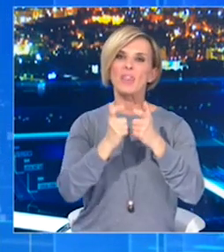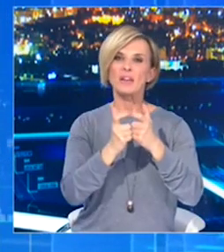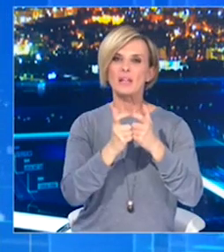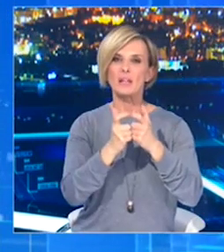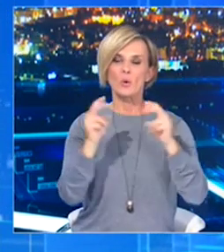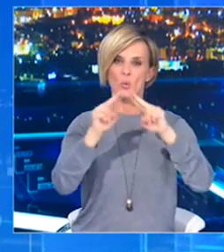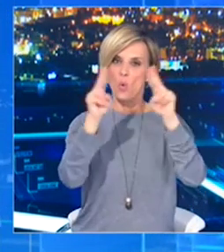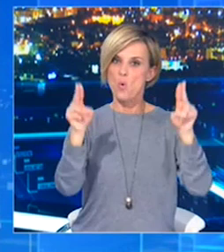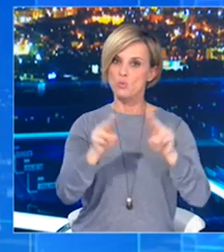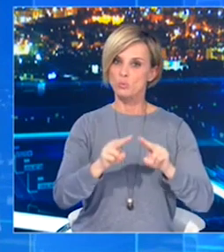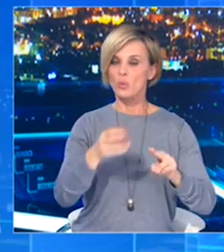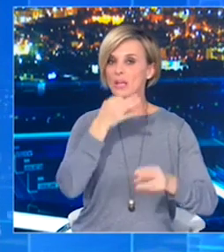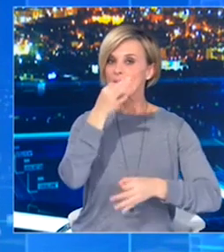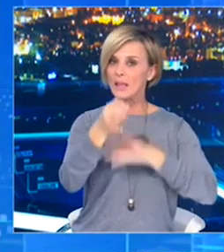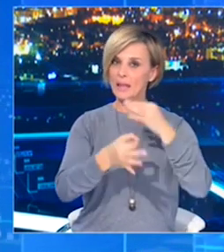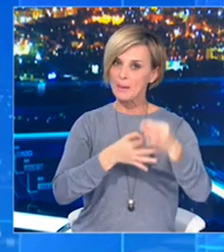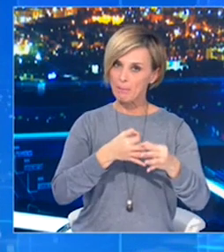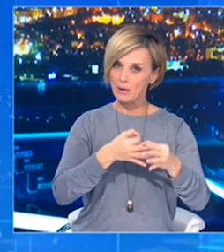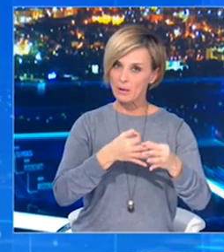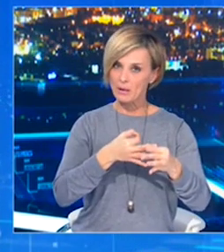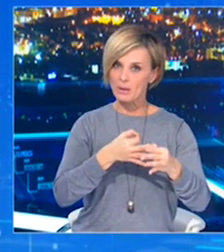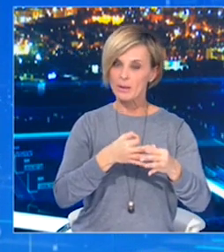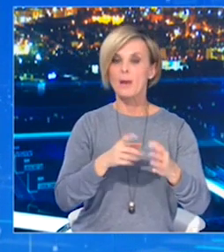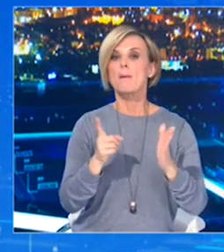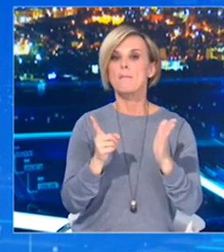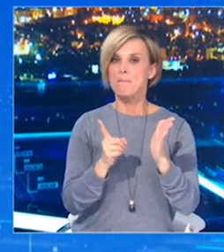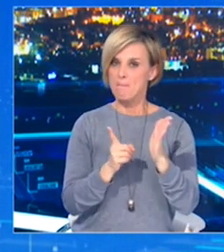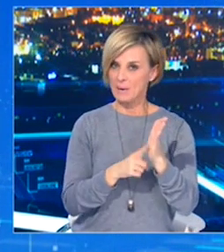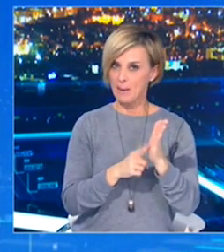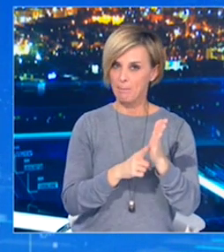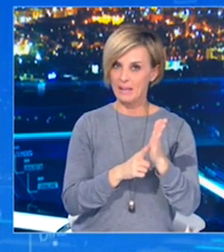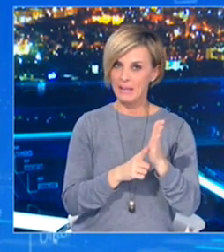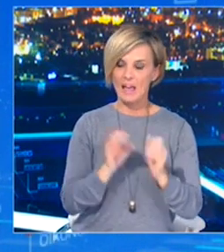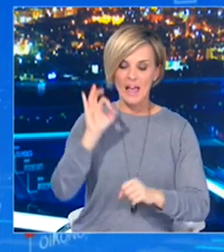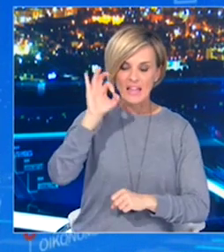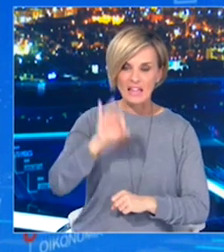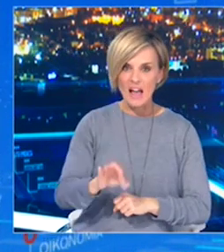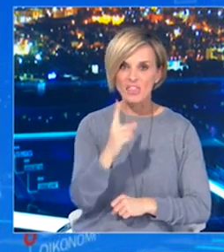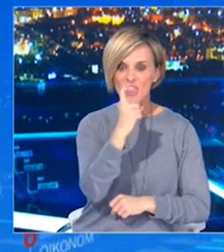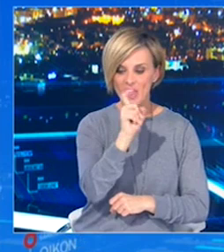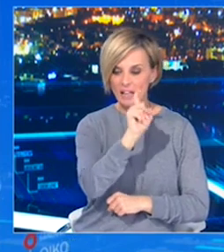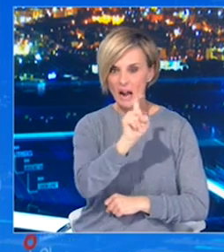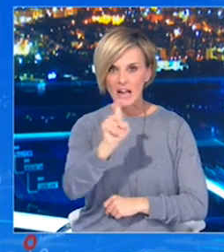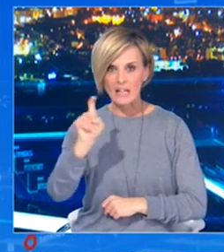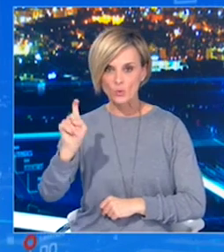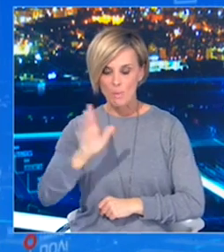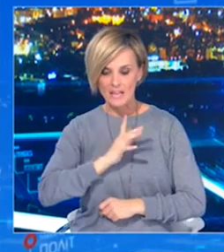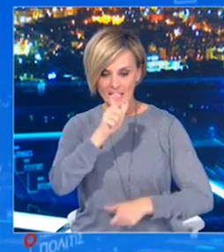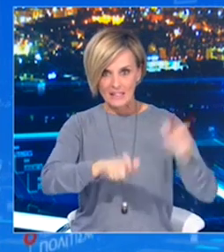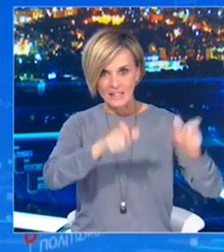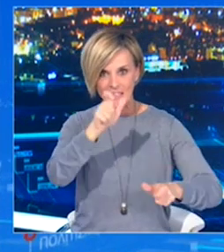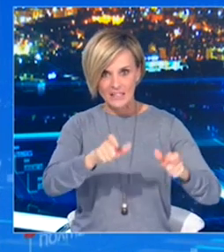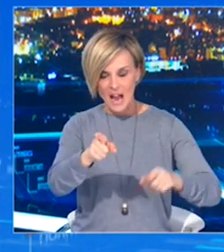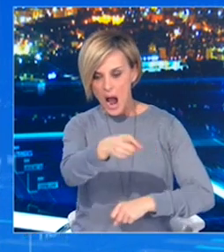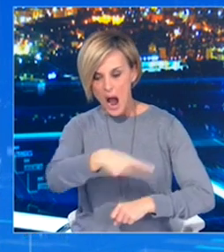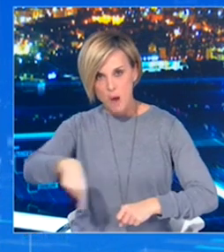συνιστούν 1.500 έως 3.000 ειχνηλάτες για πληθυσμό 10 εκατομμυρίων. Ταυτόχρονα, σύσταση του ECDC